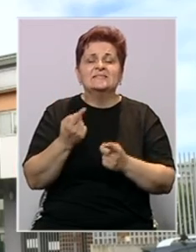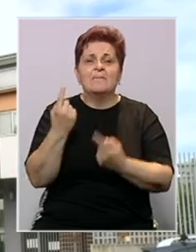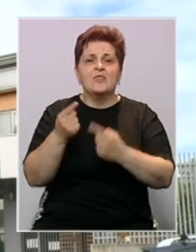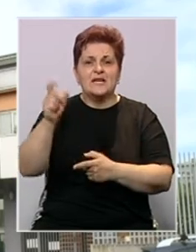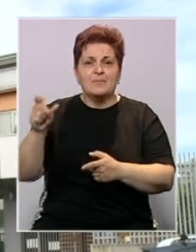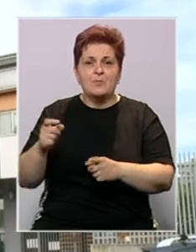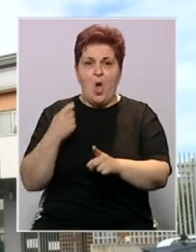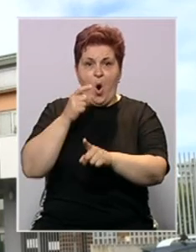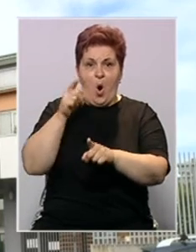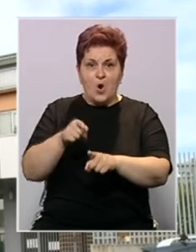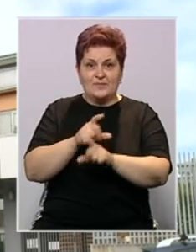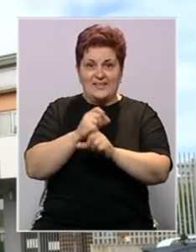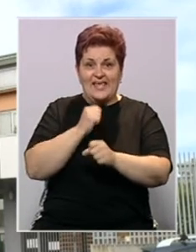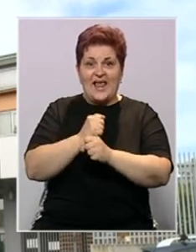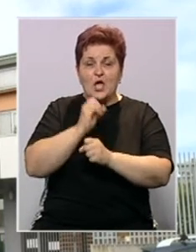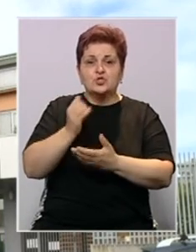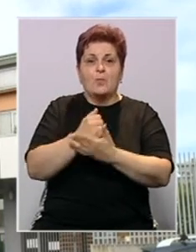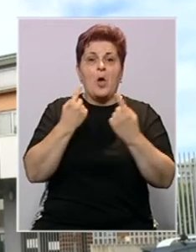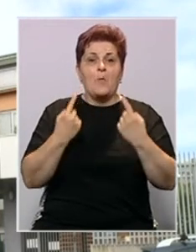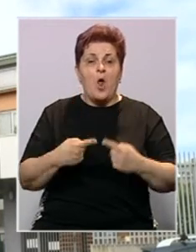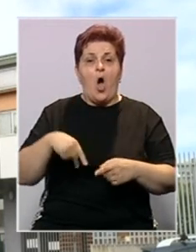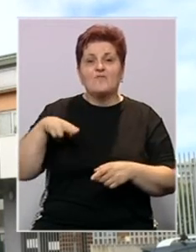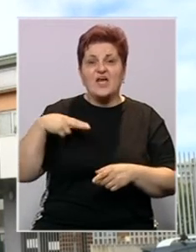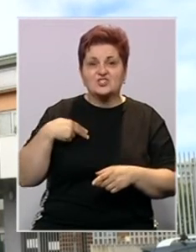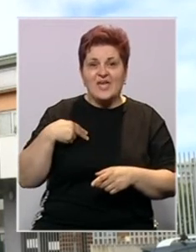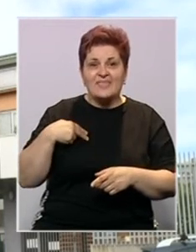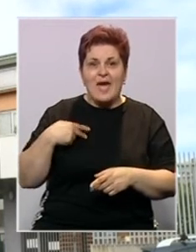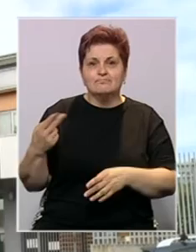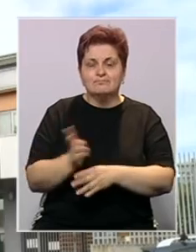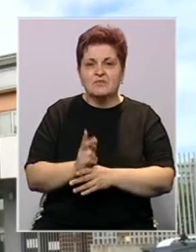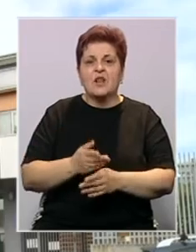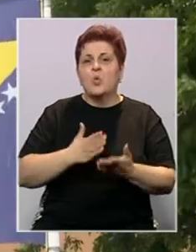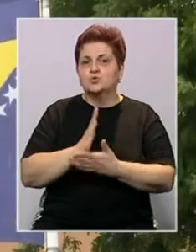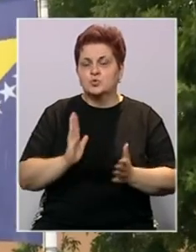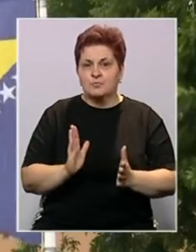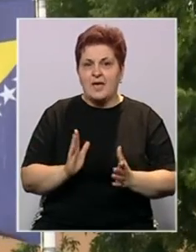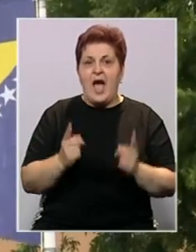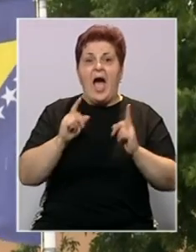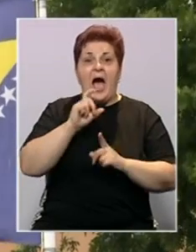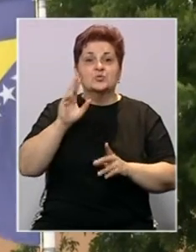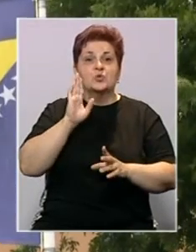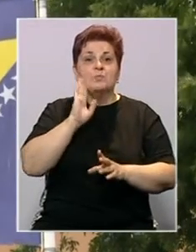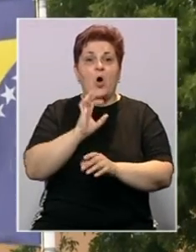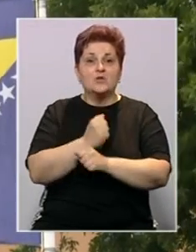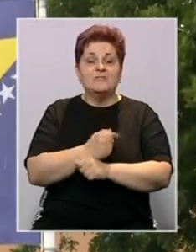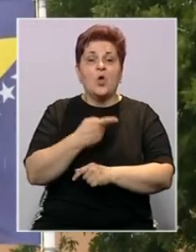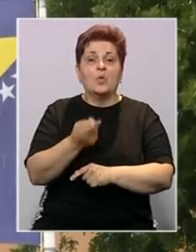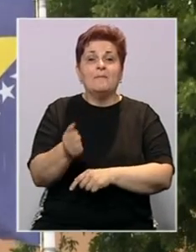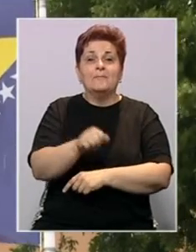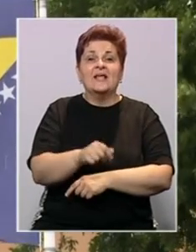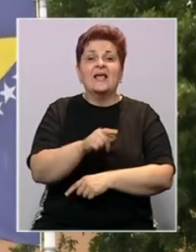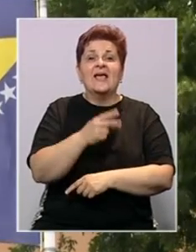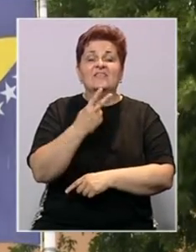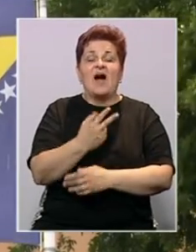osobama. Osumnječen je za krivična dijela zloupotreba položaja ili ovlaštenja i pronevjera u službi, a sud Beihamu je odredio